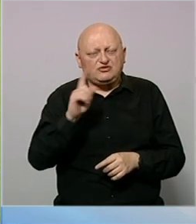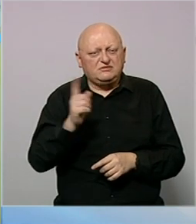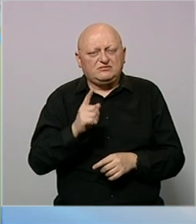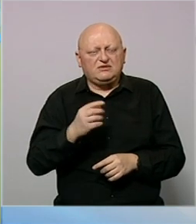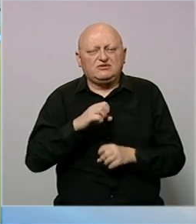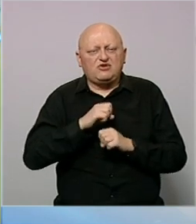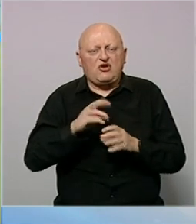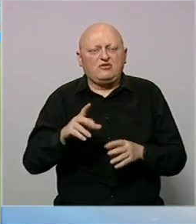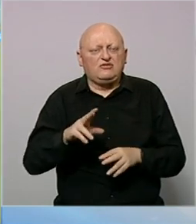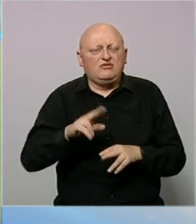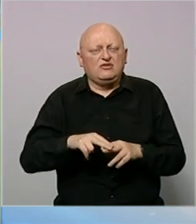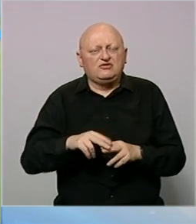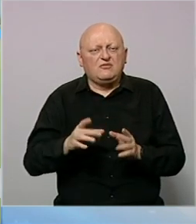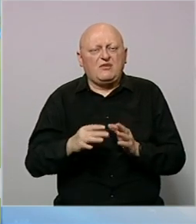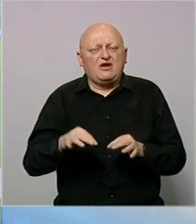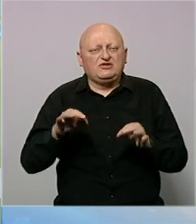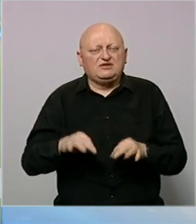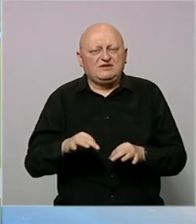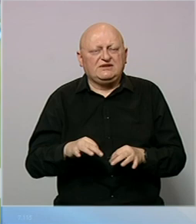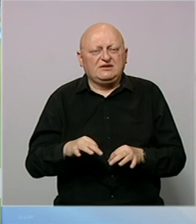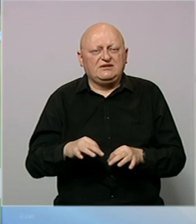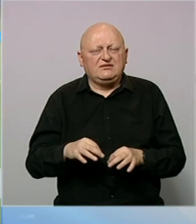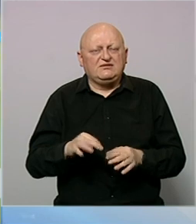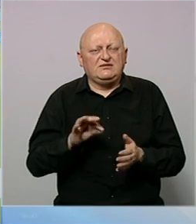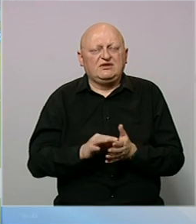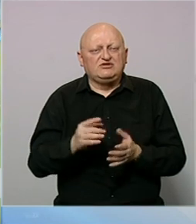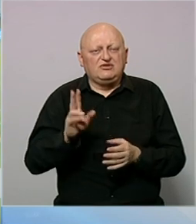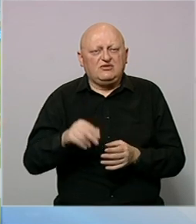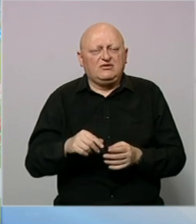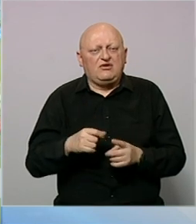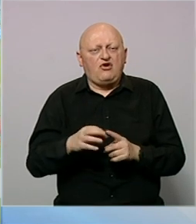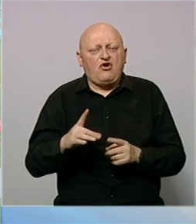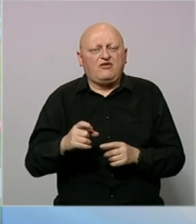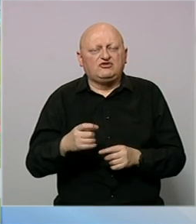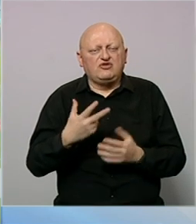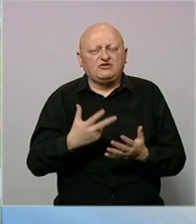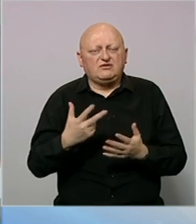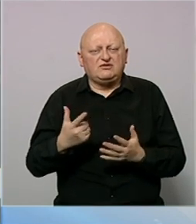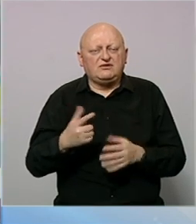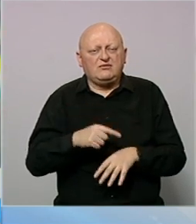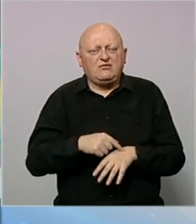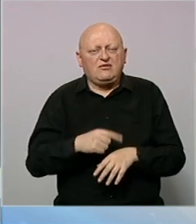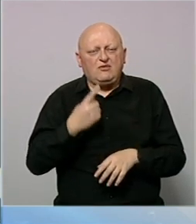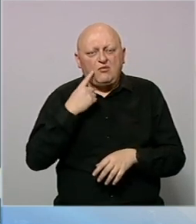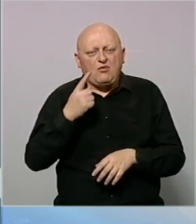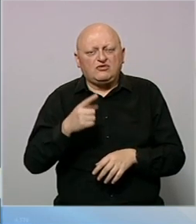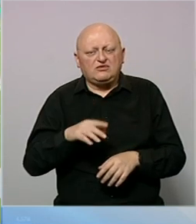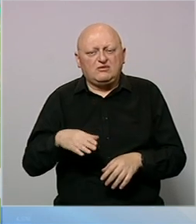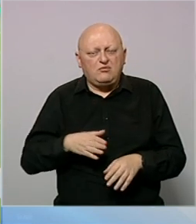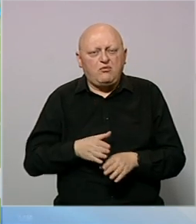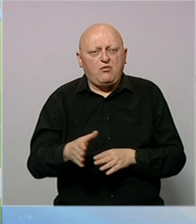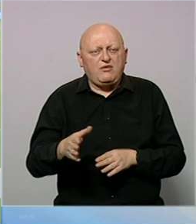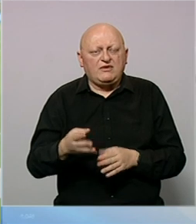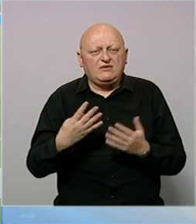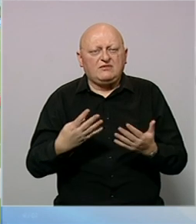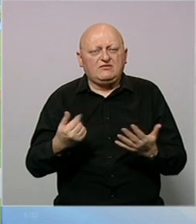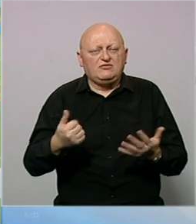oglasio, čime je ostavio Marokance u igri. Tačku na i mogo je staviti Kovačić u 87. minuti na njegov pokušar odlazi pokraj gola, da